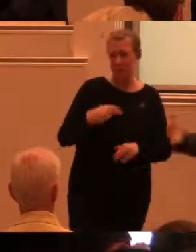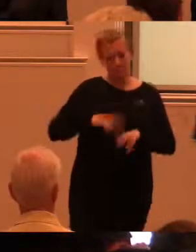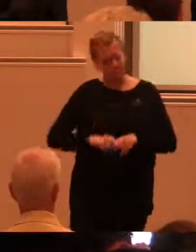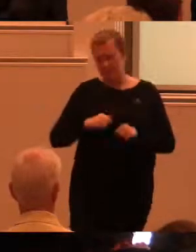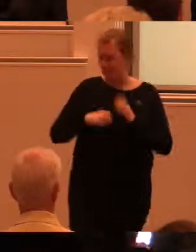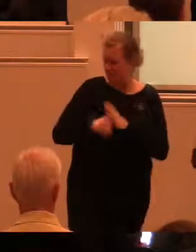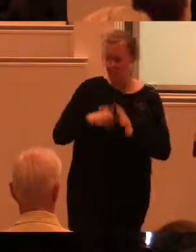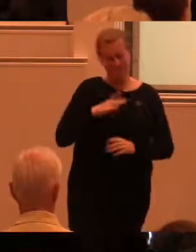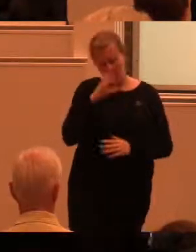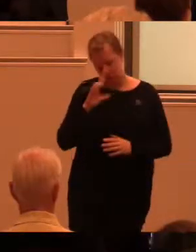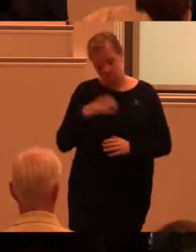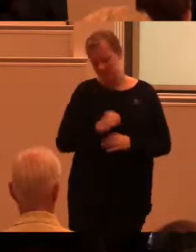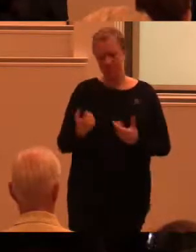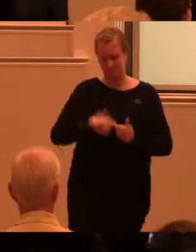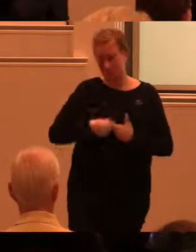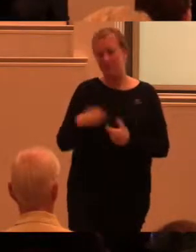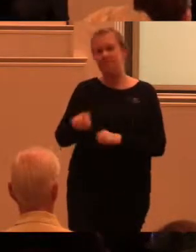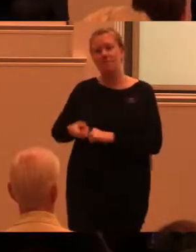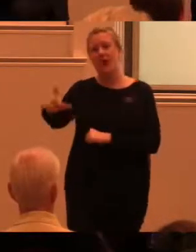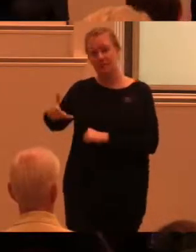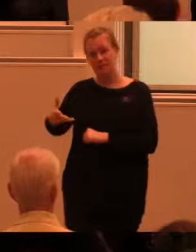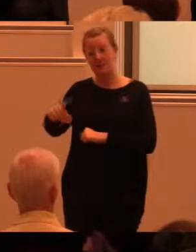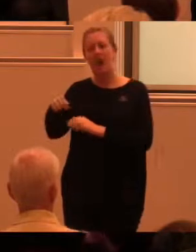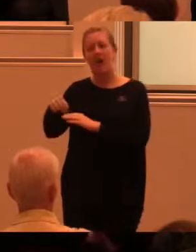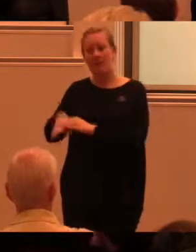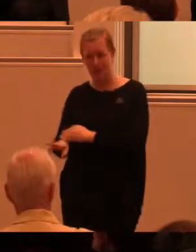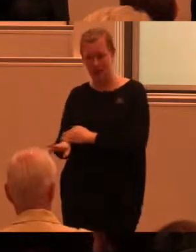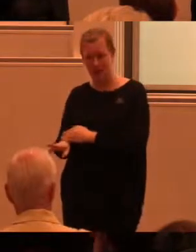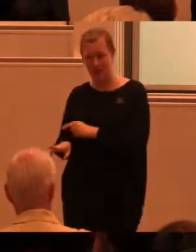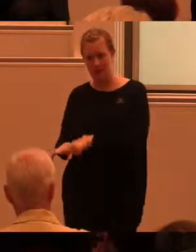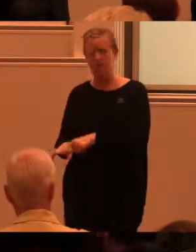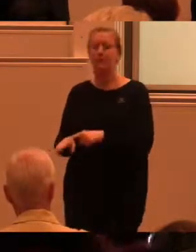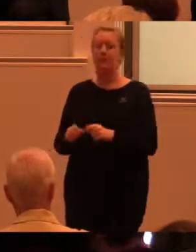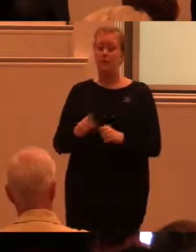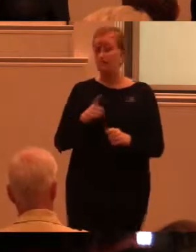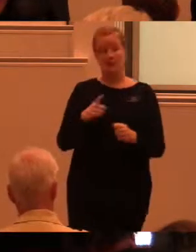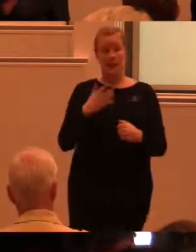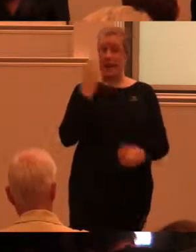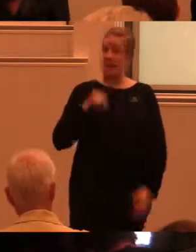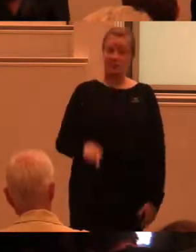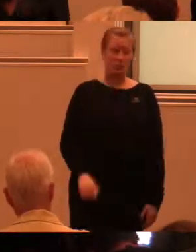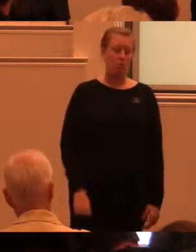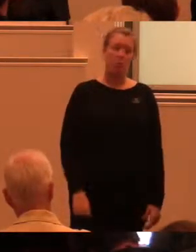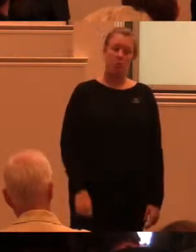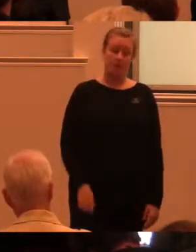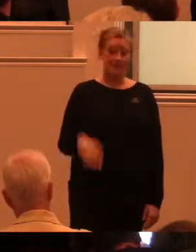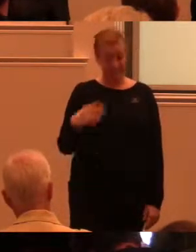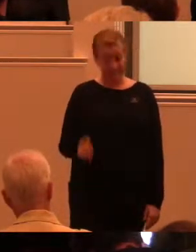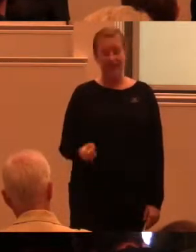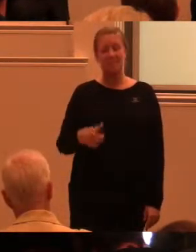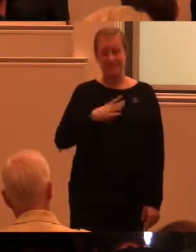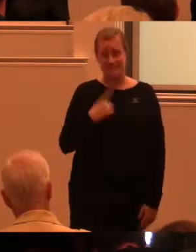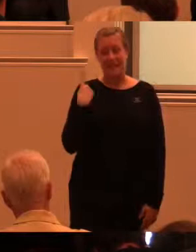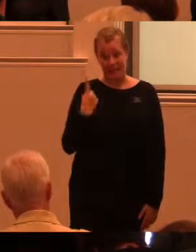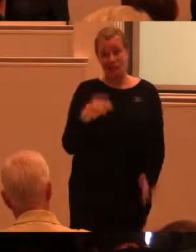finns ett helt koncept kring värd i entré. Gör det. Otroligt intressant. Prata, där har vi en av de få